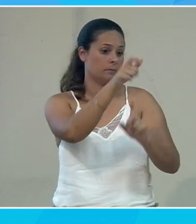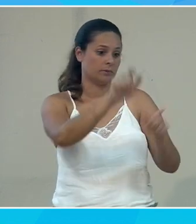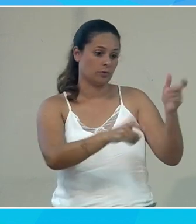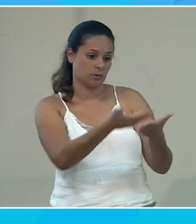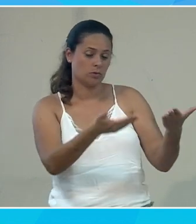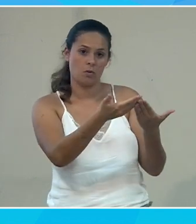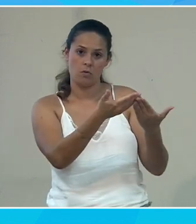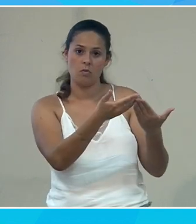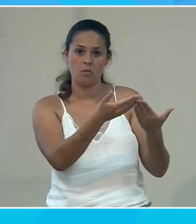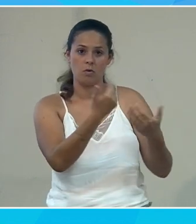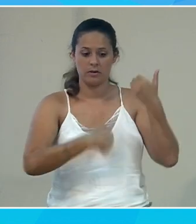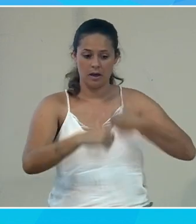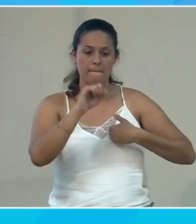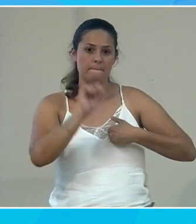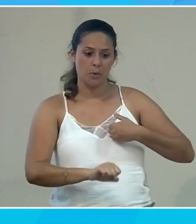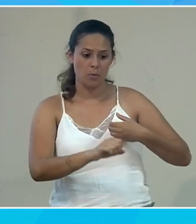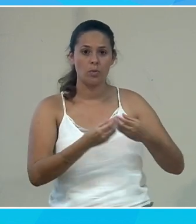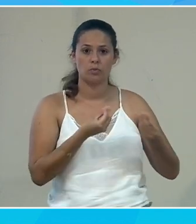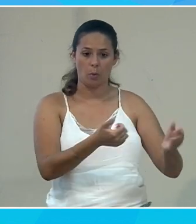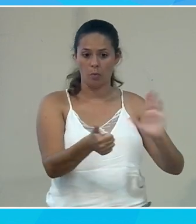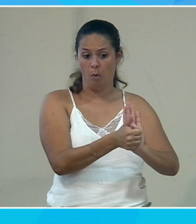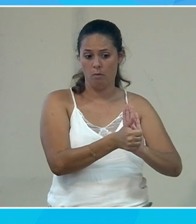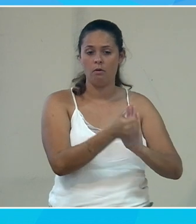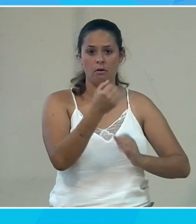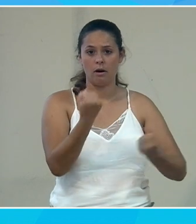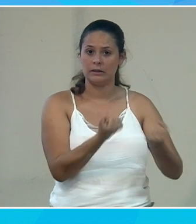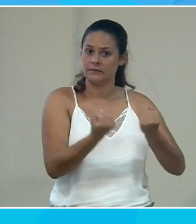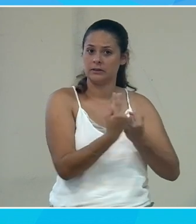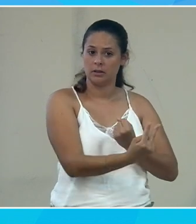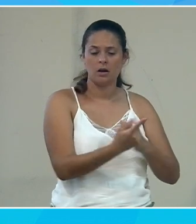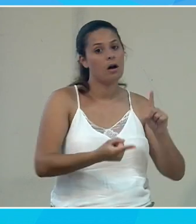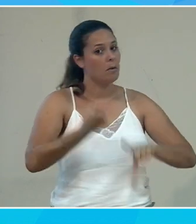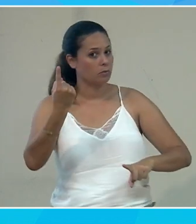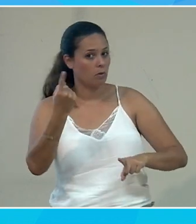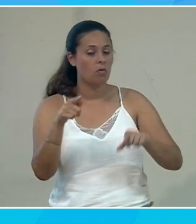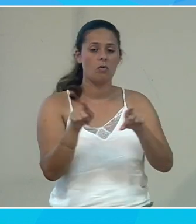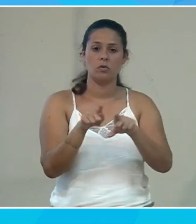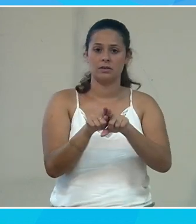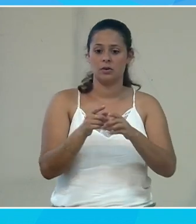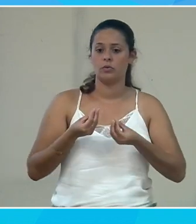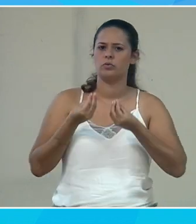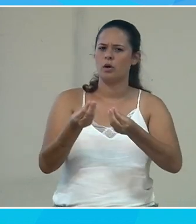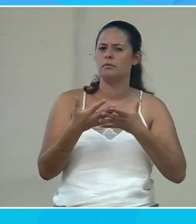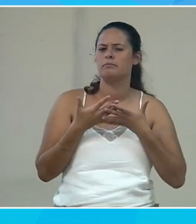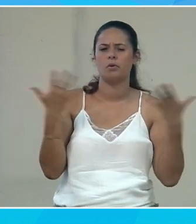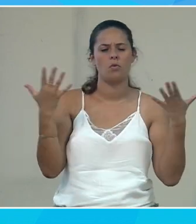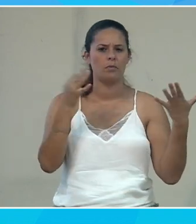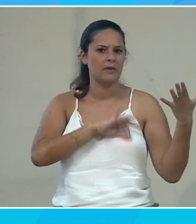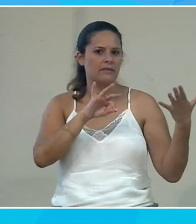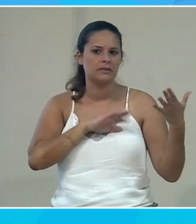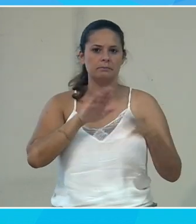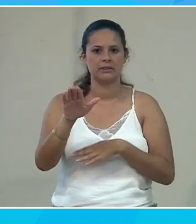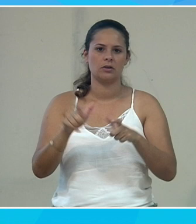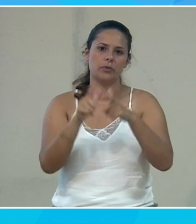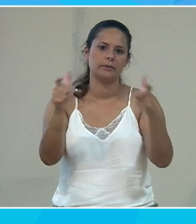'avoir un métier, de pouvoir exercer une fonction dans les entreprises, donc c'est important. Et puis en même temps, ça apporte énormément de bénéfices aux entreprises.